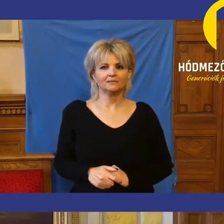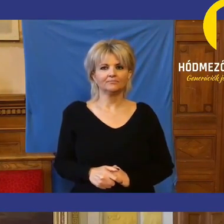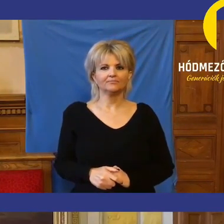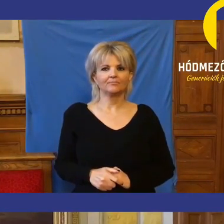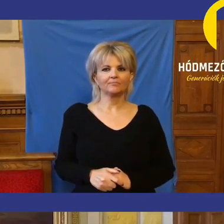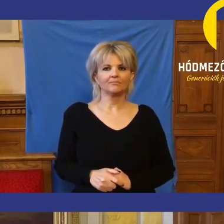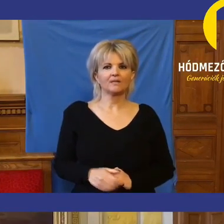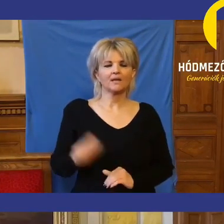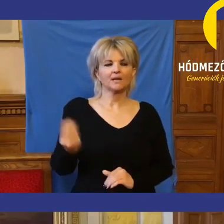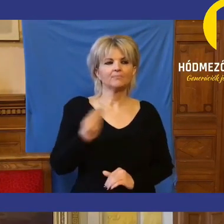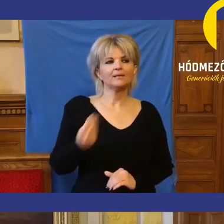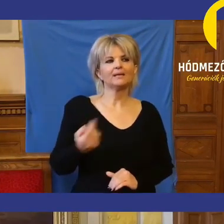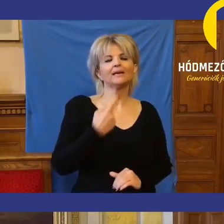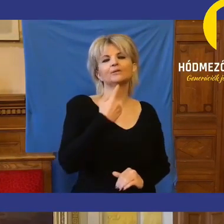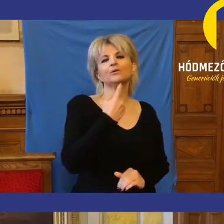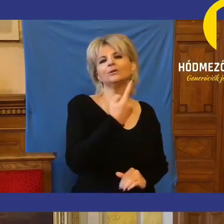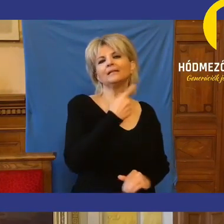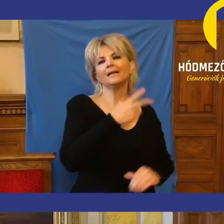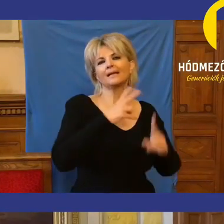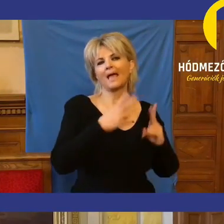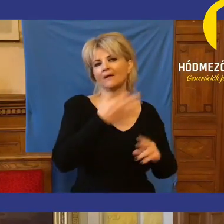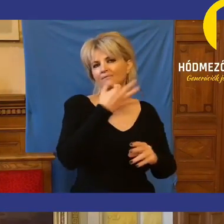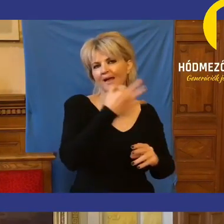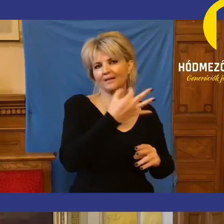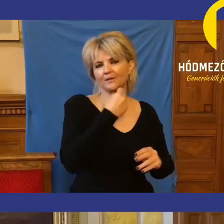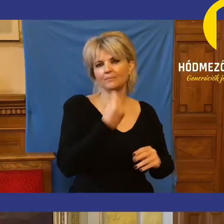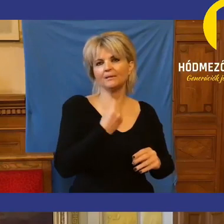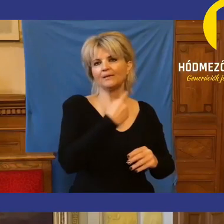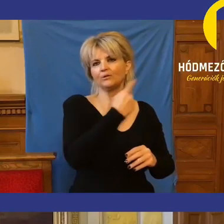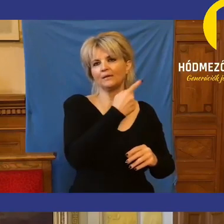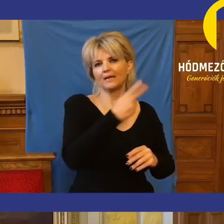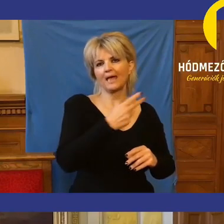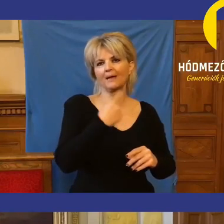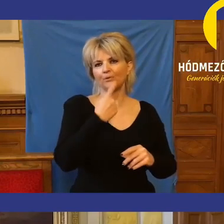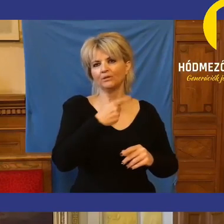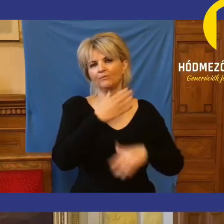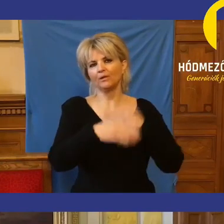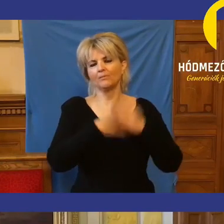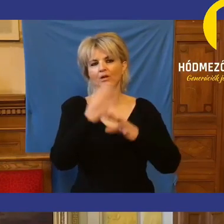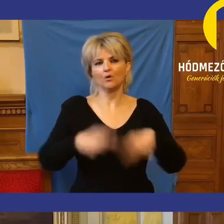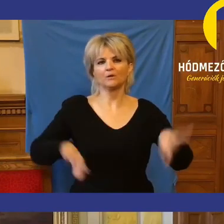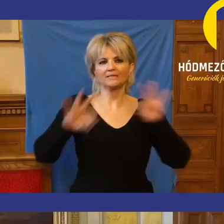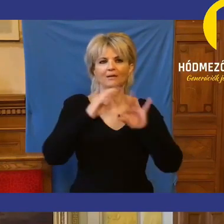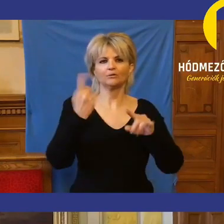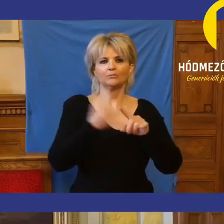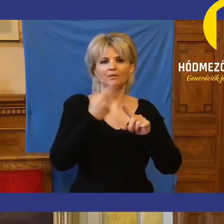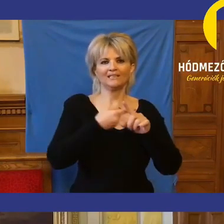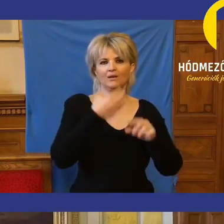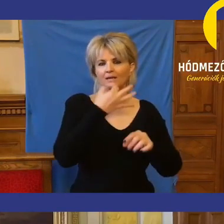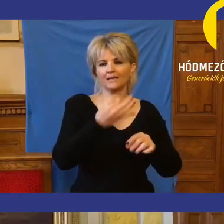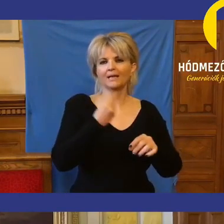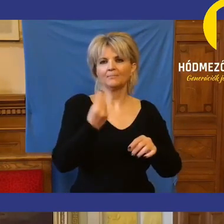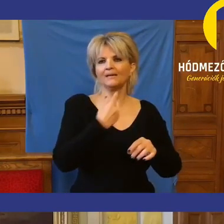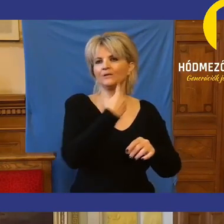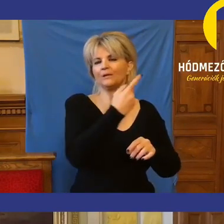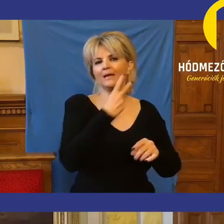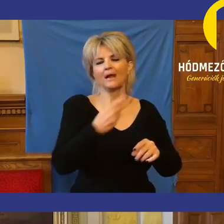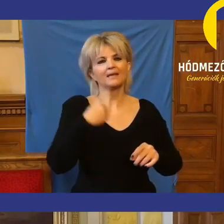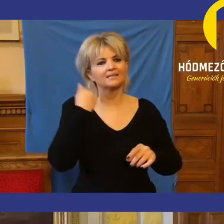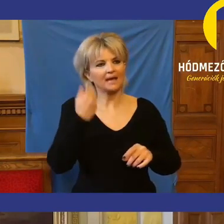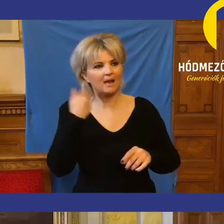Jó, tehát miért pont önre osztják ezt le? Miért önnek kell idehozni állandóan országos politikai kérdéseket? Miért önnek kell a